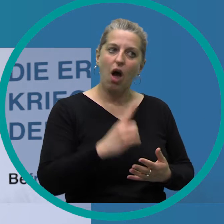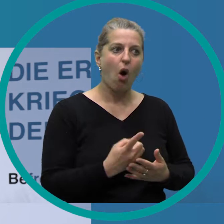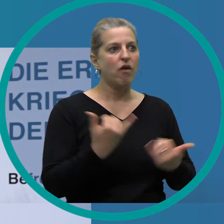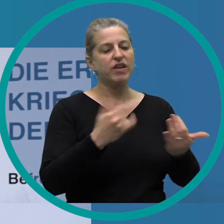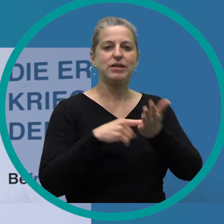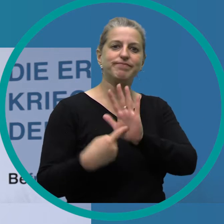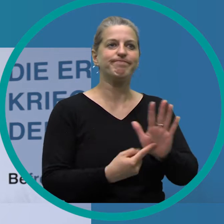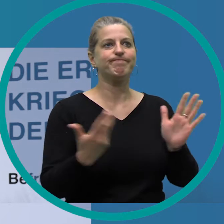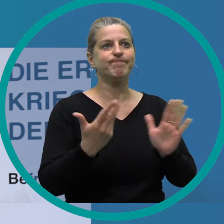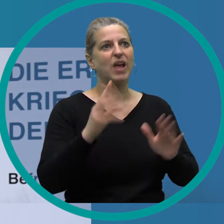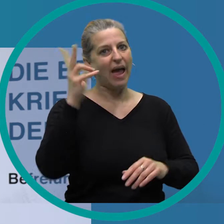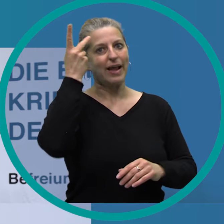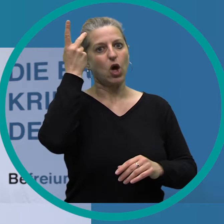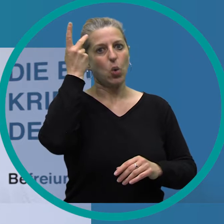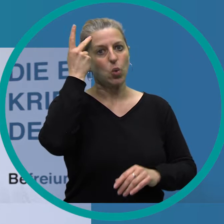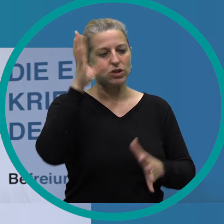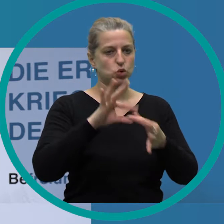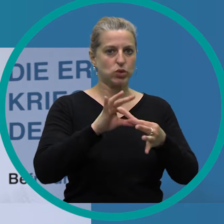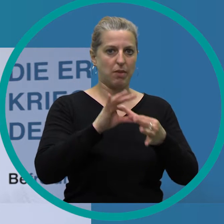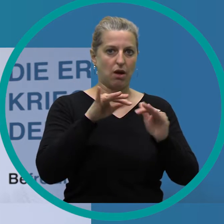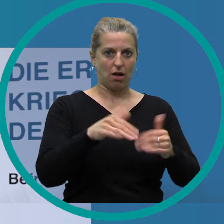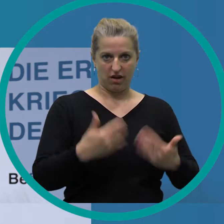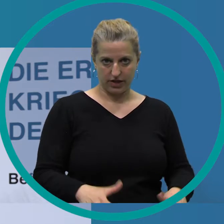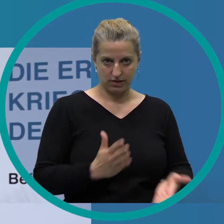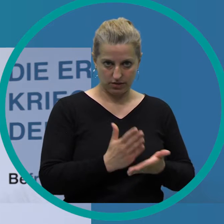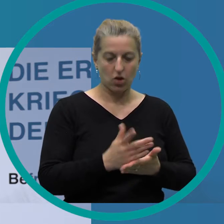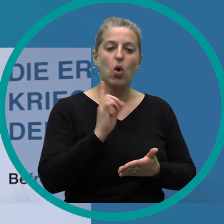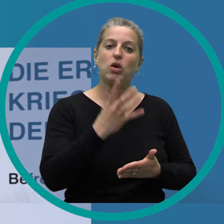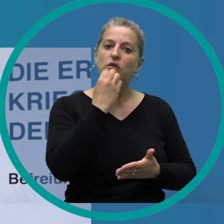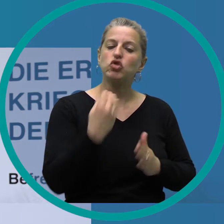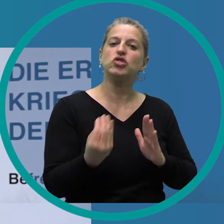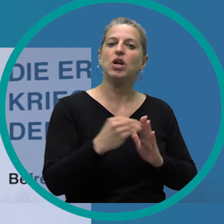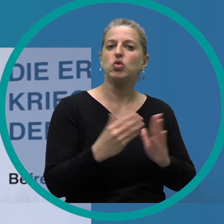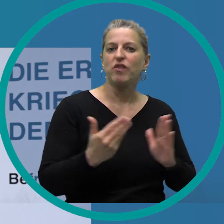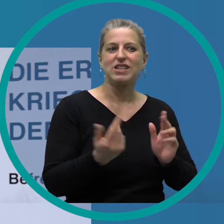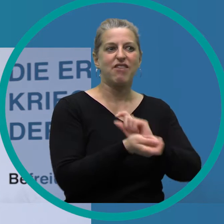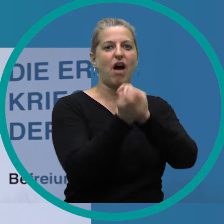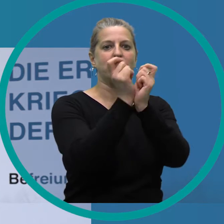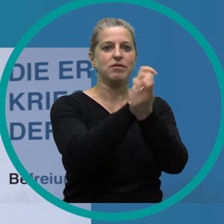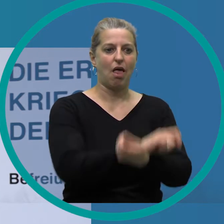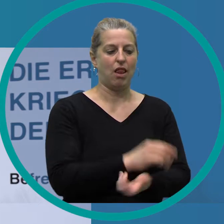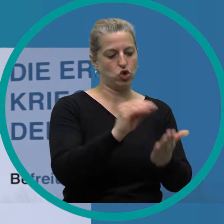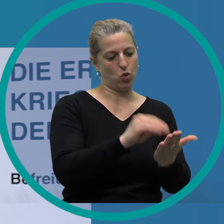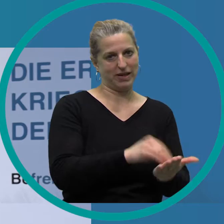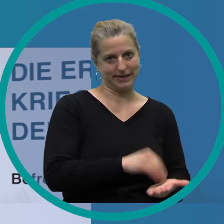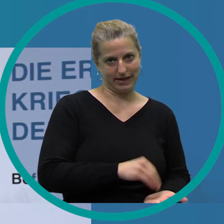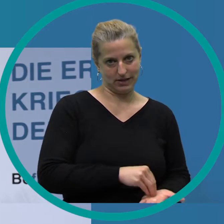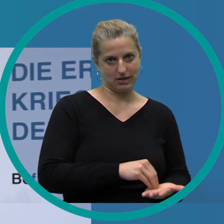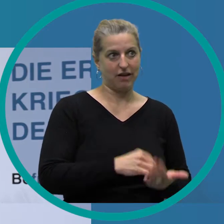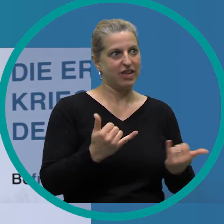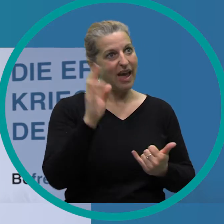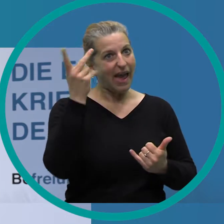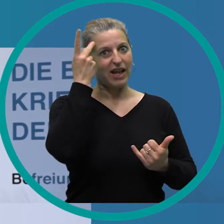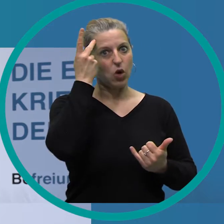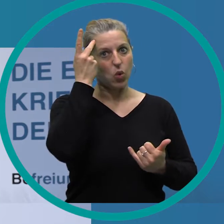schaffen für die Erinnerungen, die damit zusammenhängen. Und vor allen Dingen wollen wir den Wandel dokumentieren, die diese Erinnerung